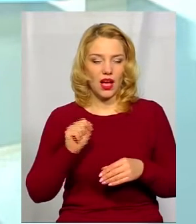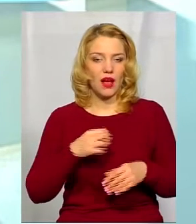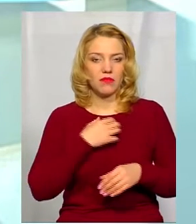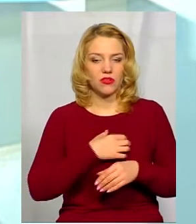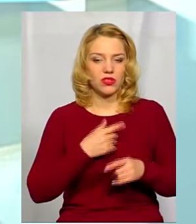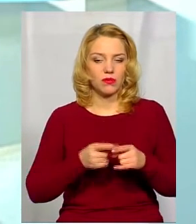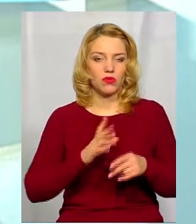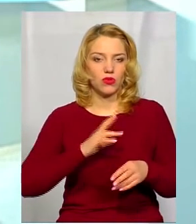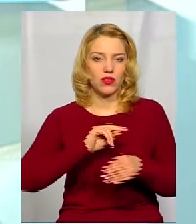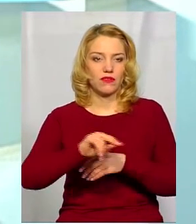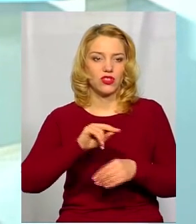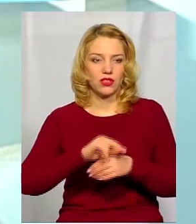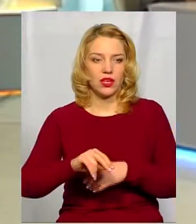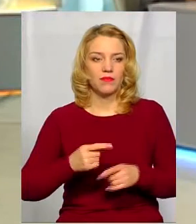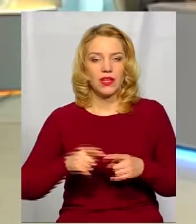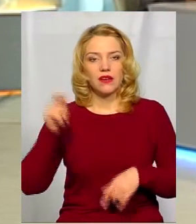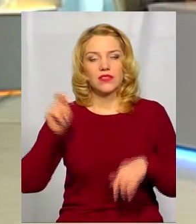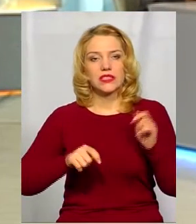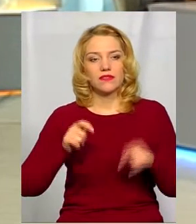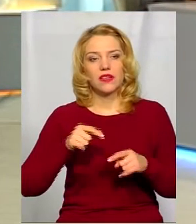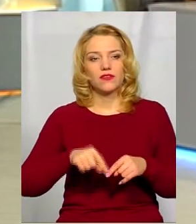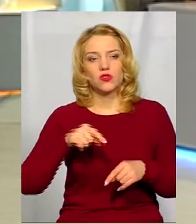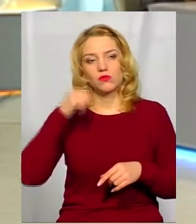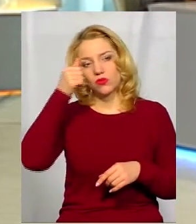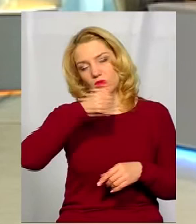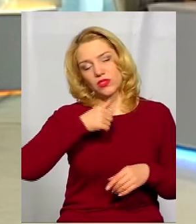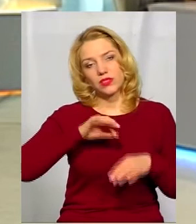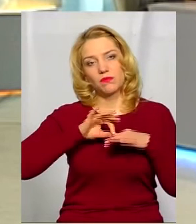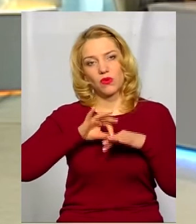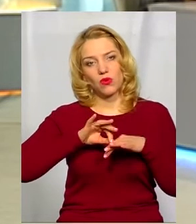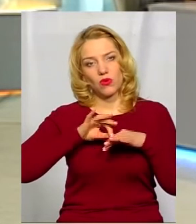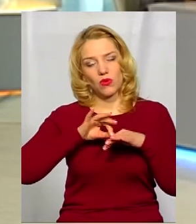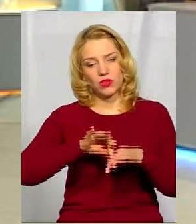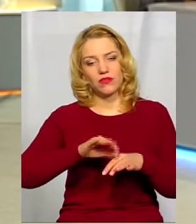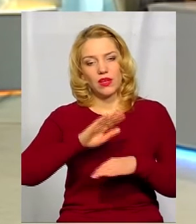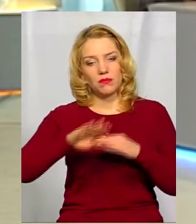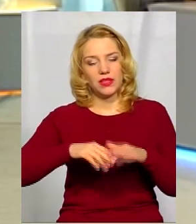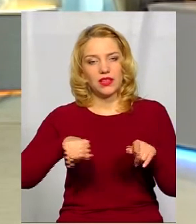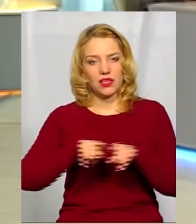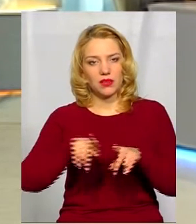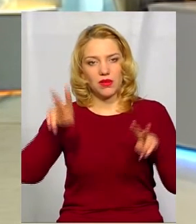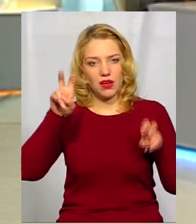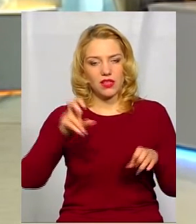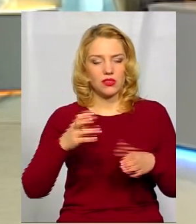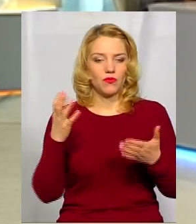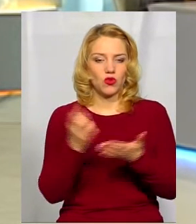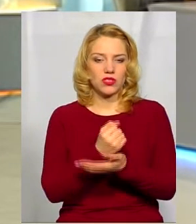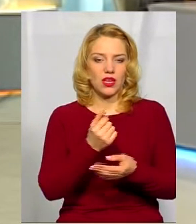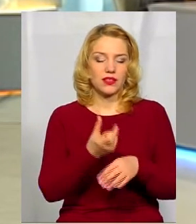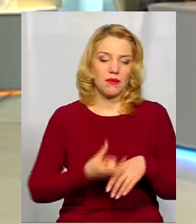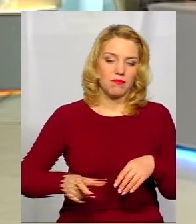навчання. Між іншим, фестиваль в цьому році проходив під таким гаслом «Досягайте більшого з